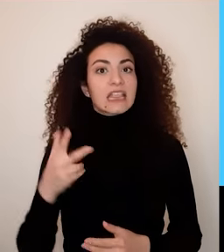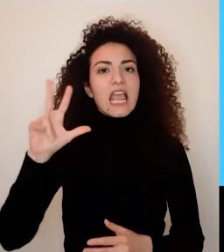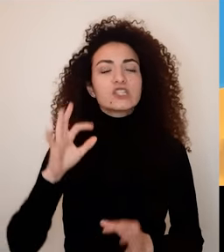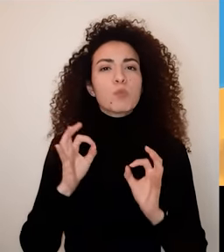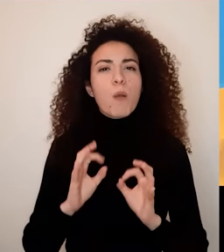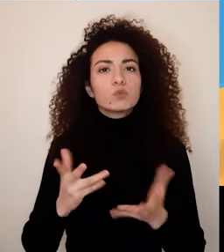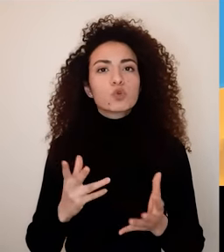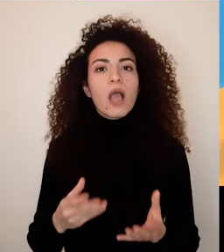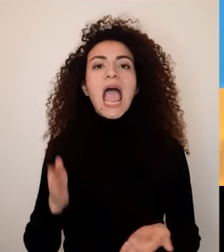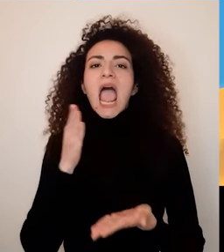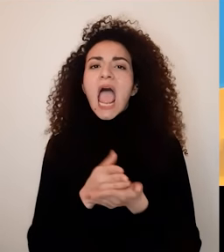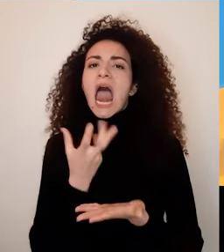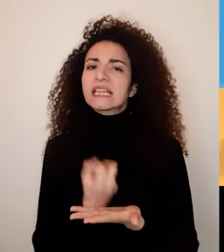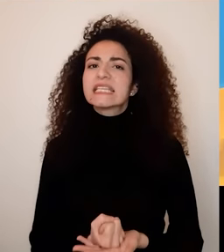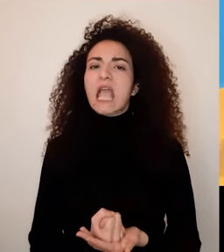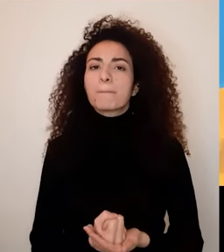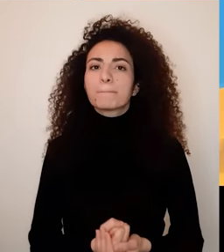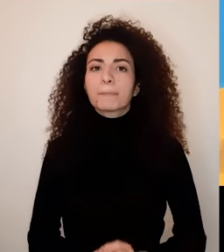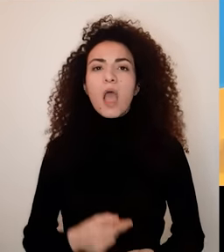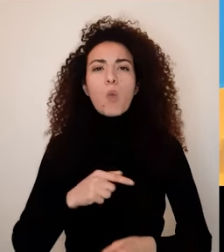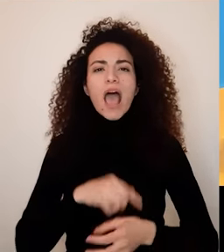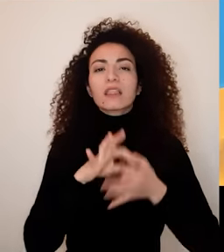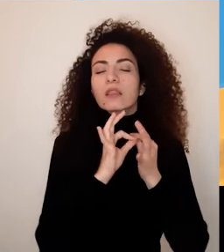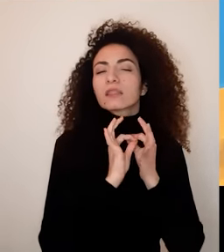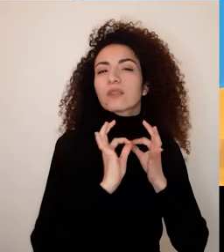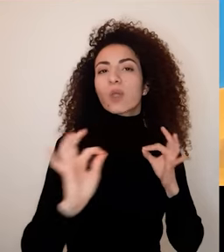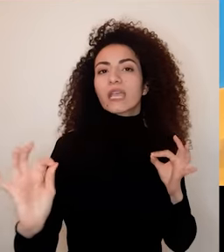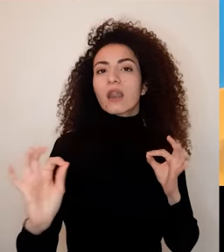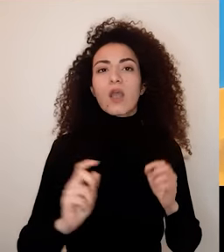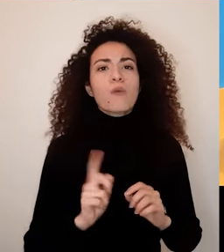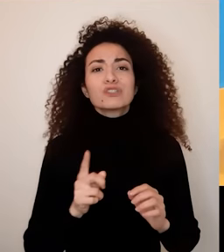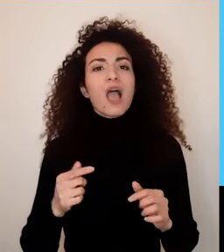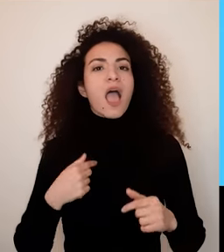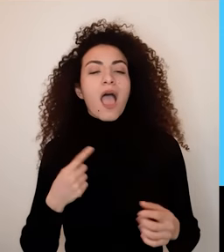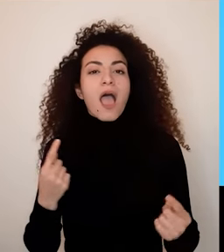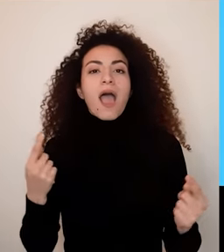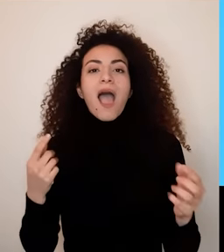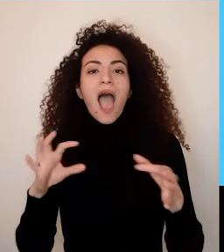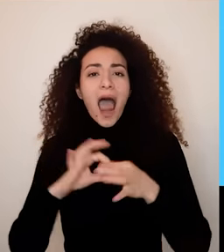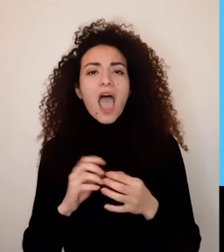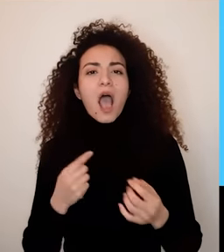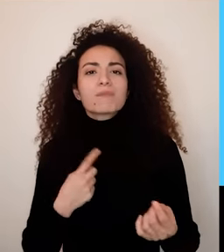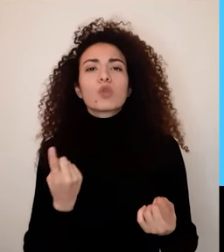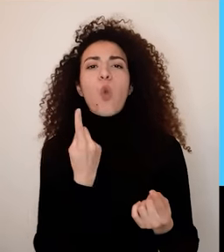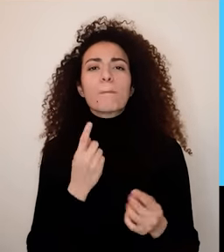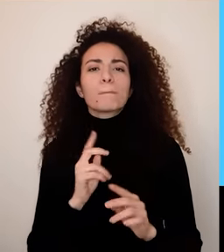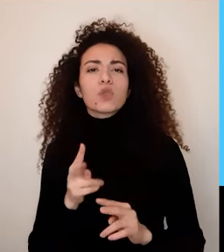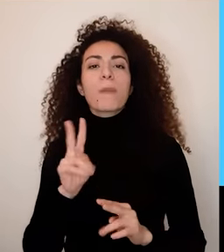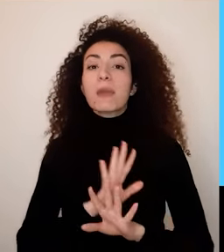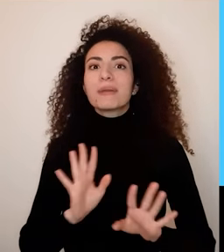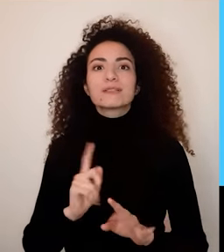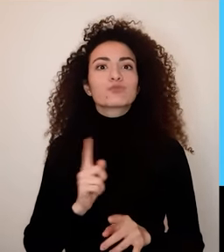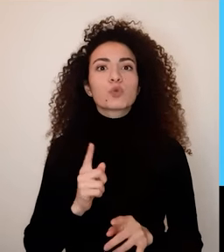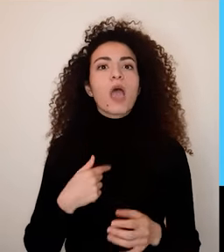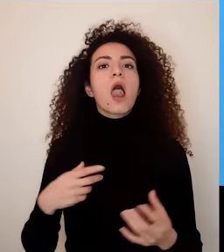التناغم بيوصله للمكون الثالث وهو الالتزام أي الالتزام على المدى الطويل بمعنى أنه العلاقة بطلت بس